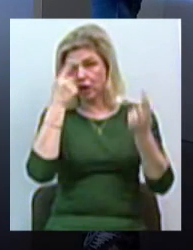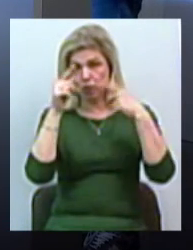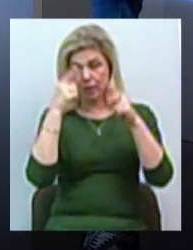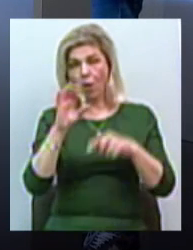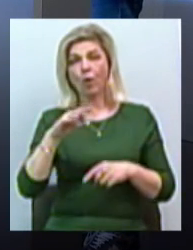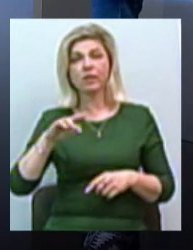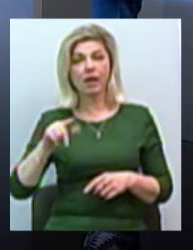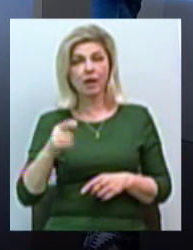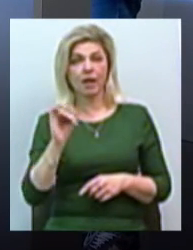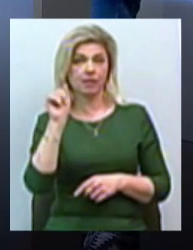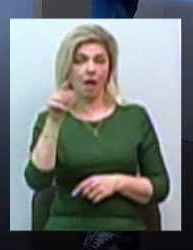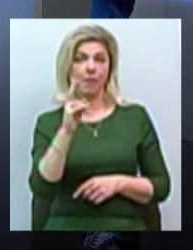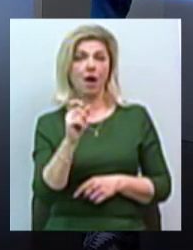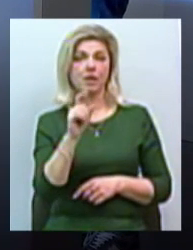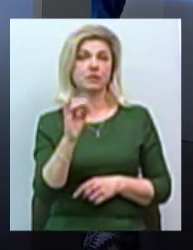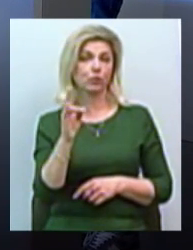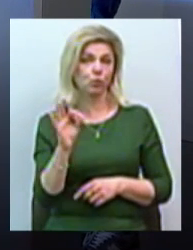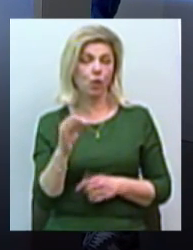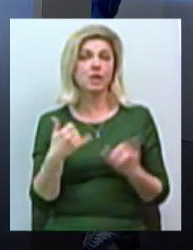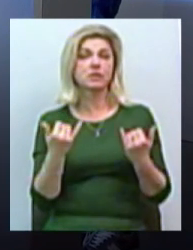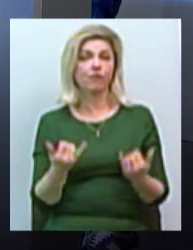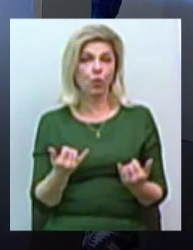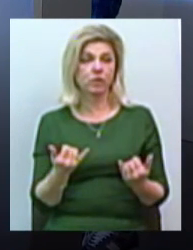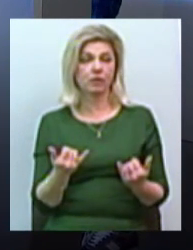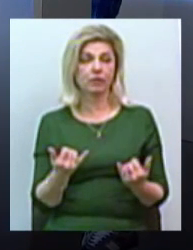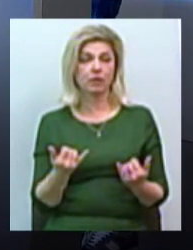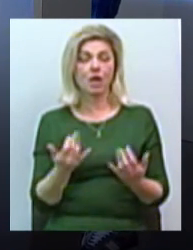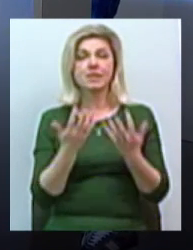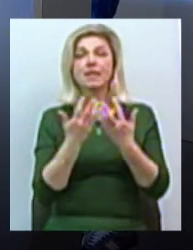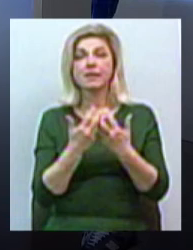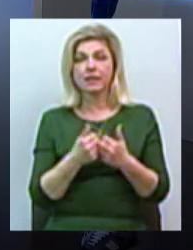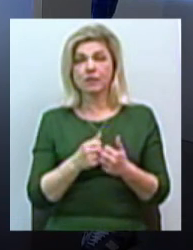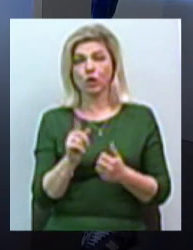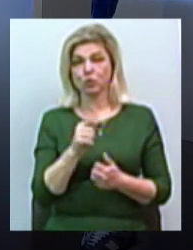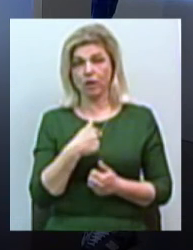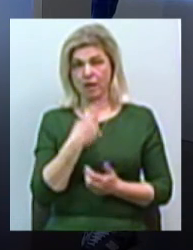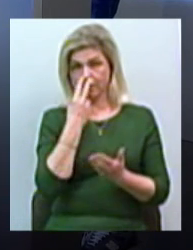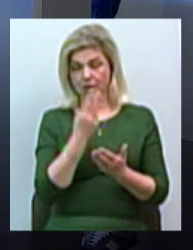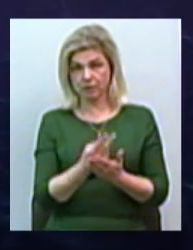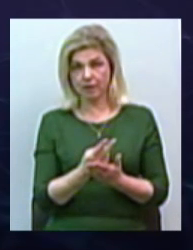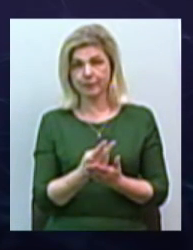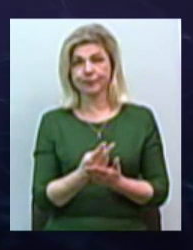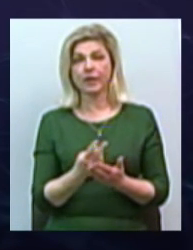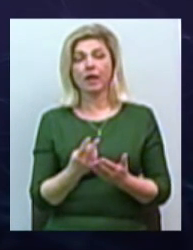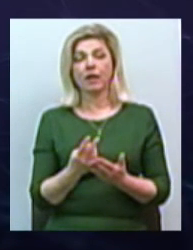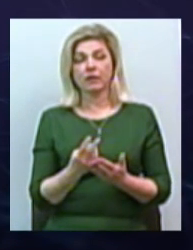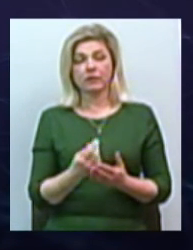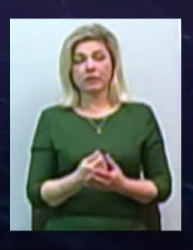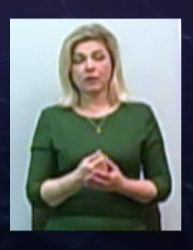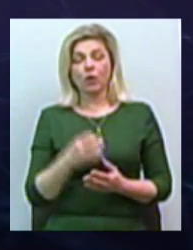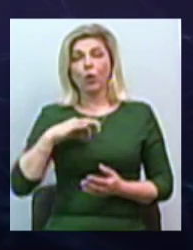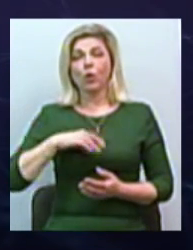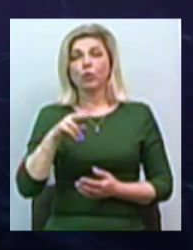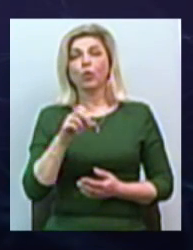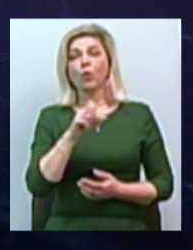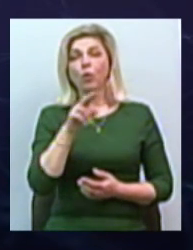там казино. І на сьогоднішній день, по статистике, яку я смотрел, собираюся на сьогоднішнюю передачу, доход